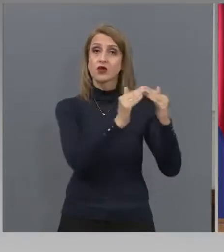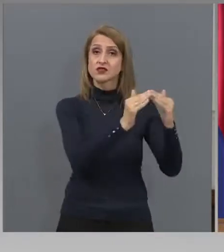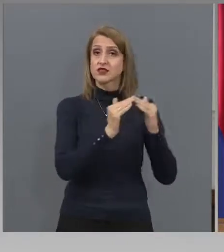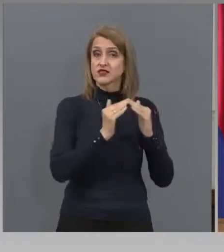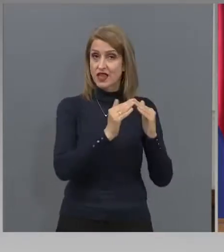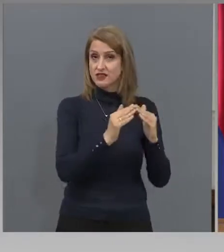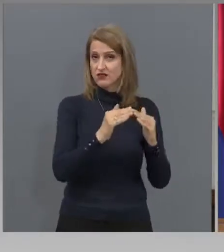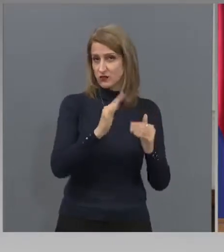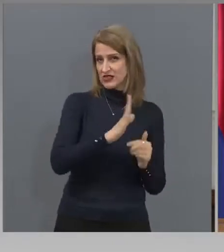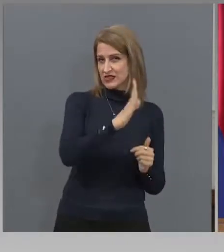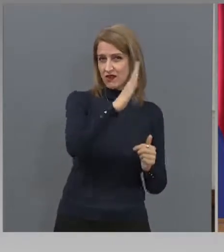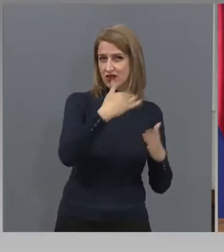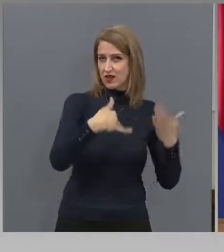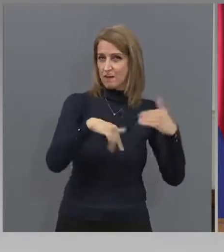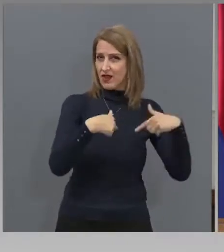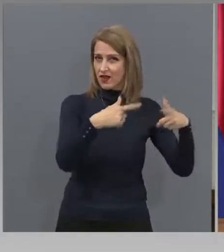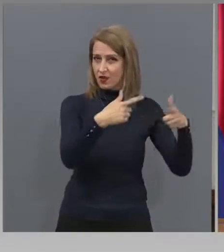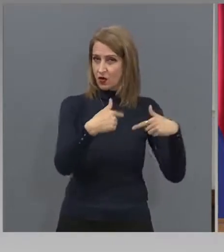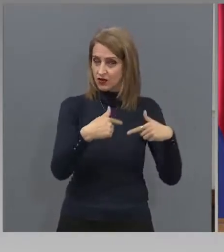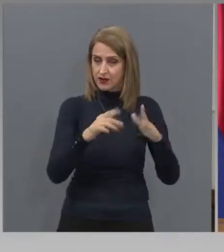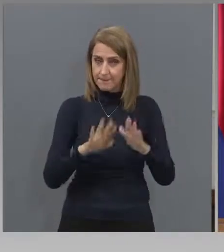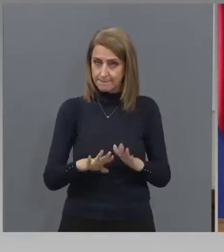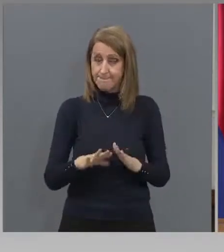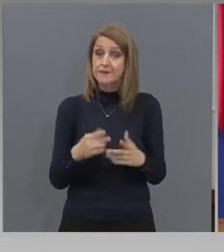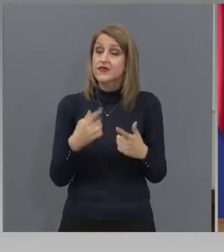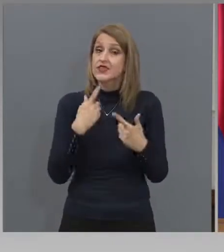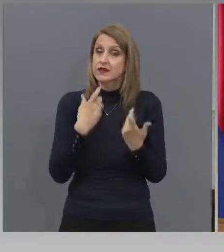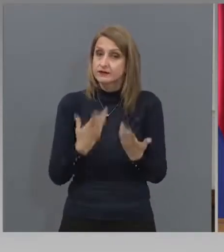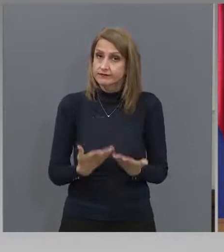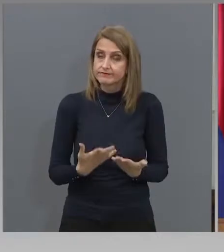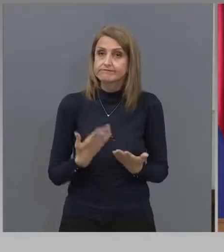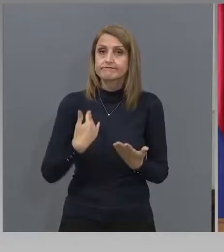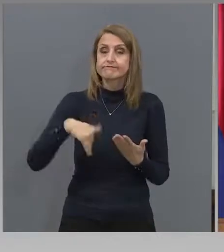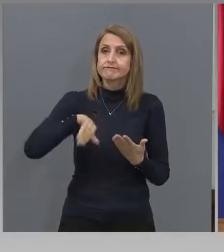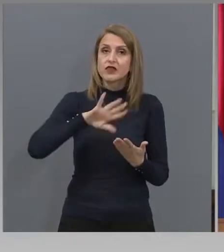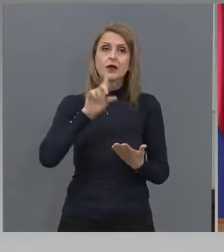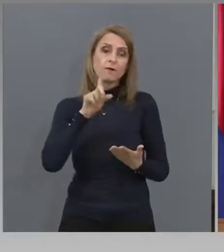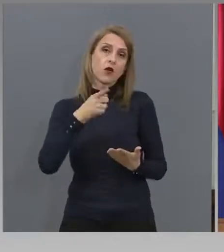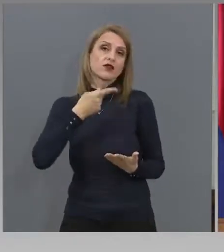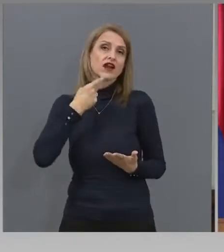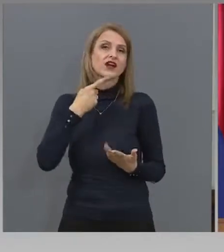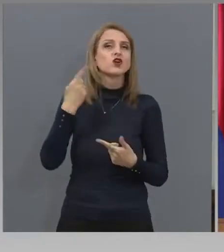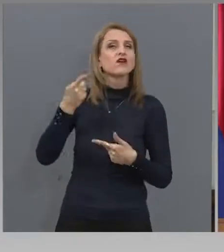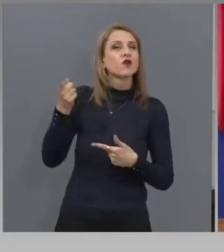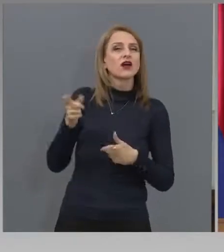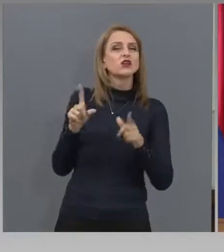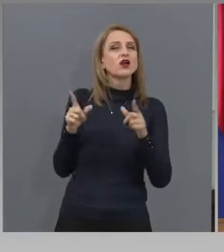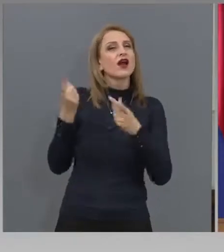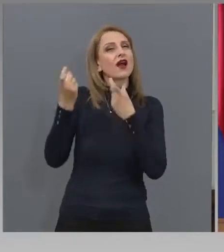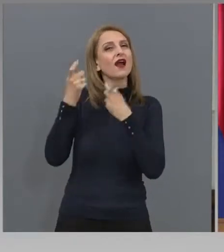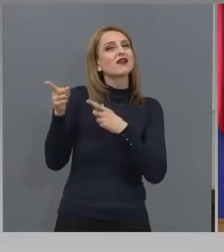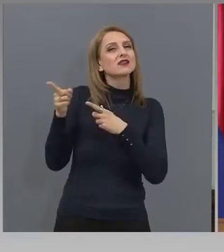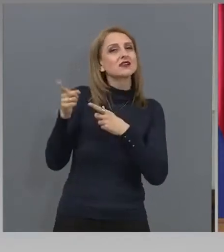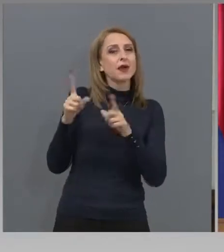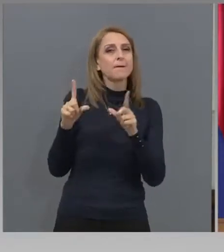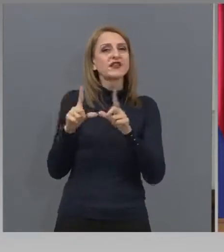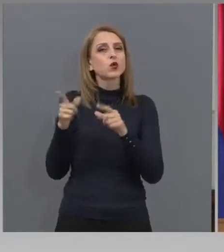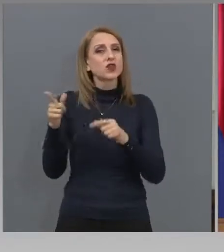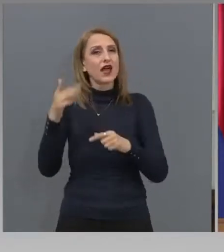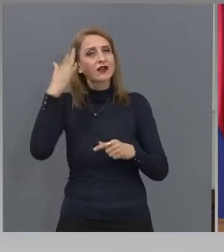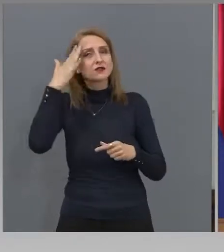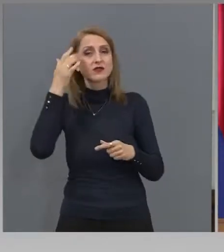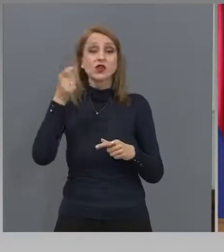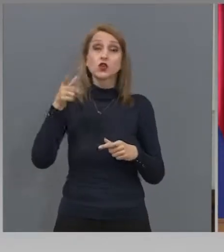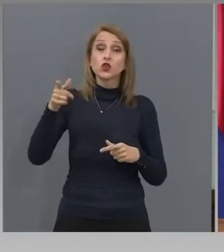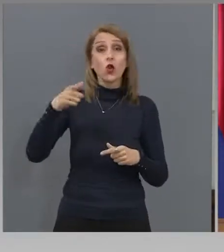че, мога да цитира моя приятел Мицотаки от Гърция, който каза и аз съм